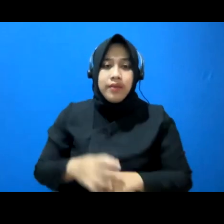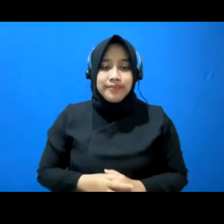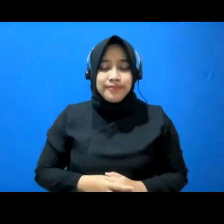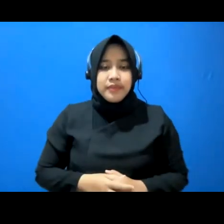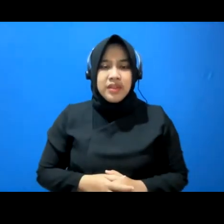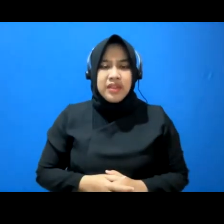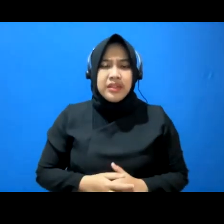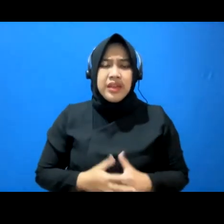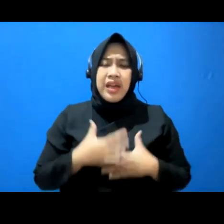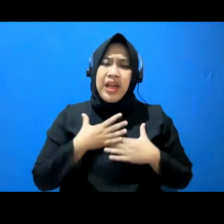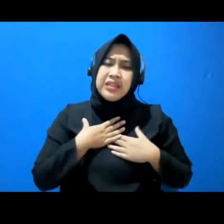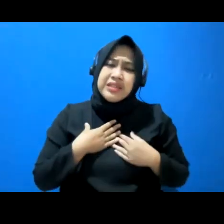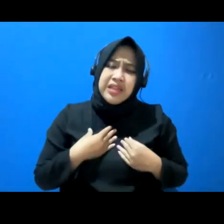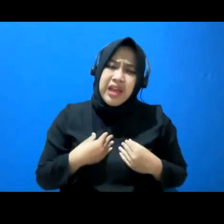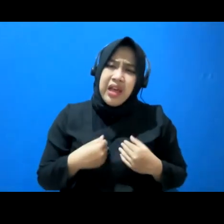Kasihan.